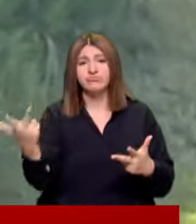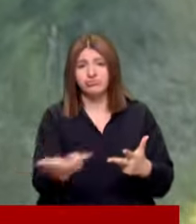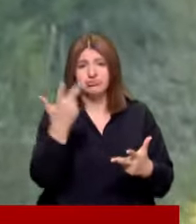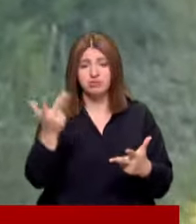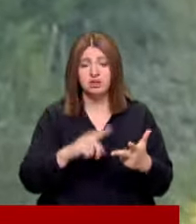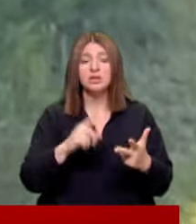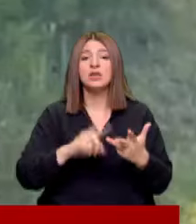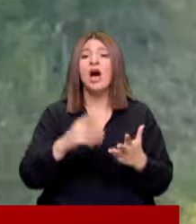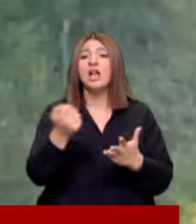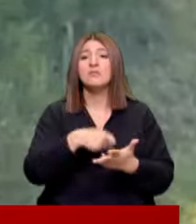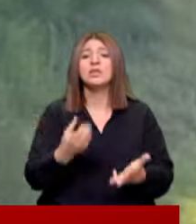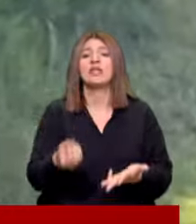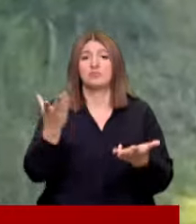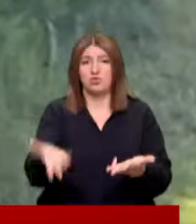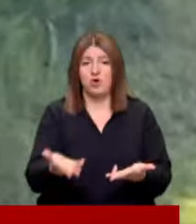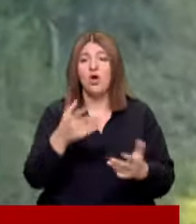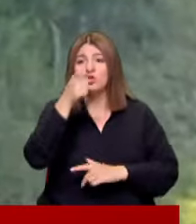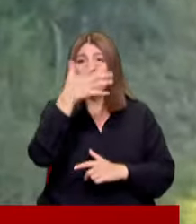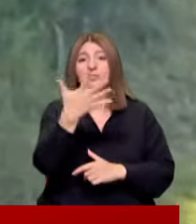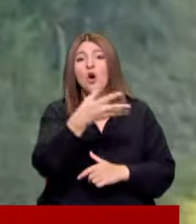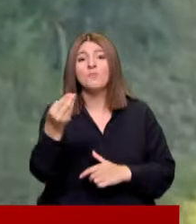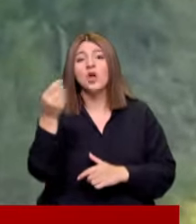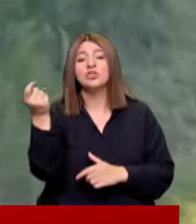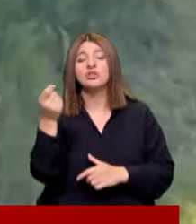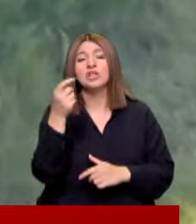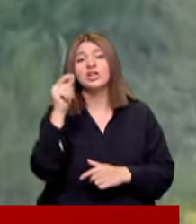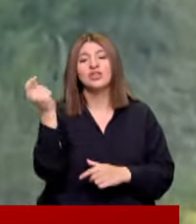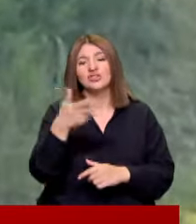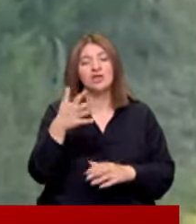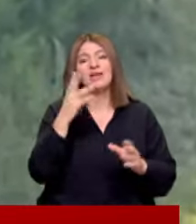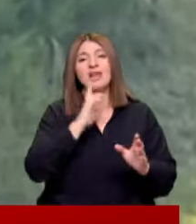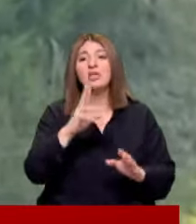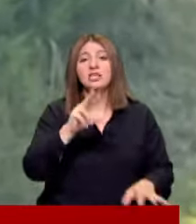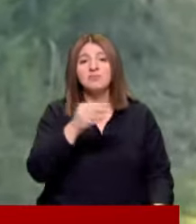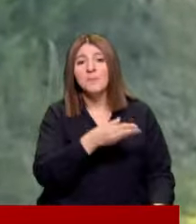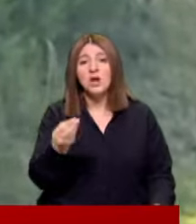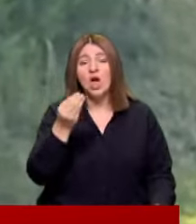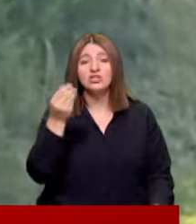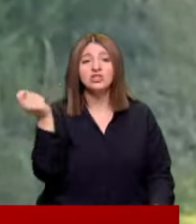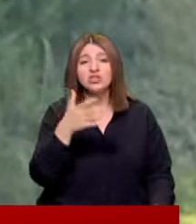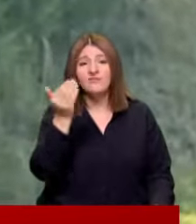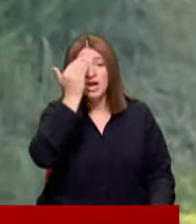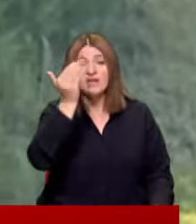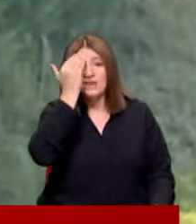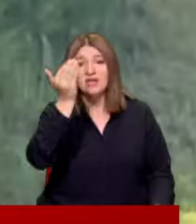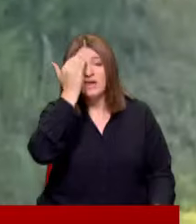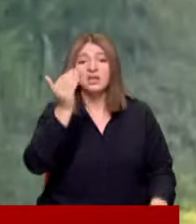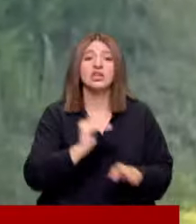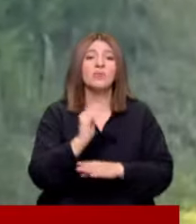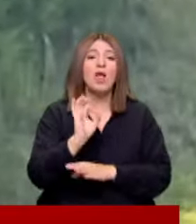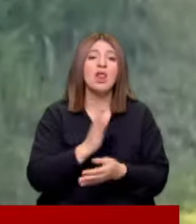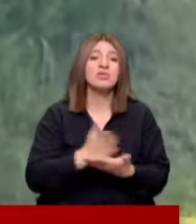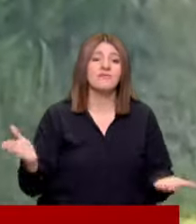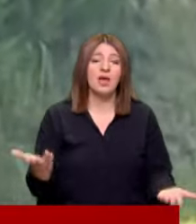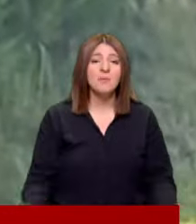faiş Aldığımız maaş yetmez Türkiye'de 5-10 milyon kişi zengin olur ama 70 milyon kişi fakir fakir fakir yaşamaya